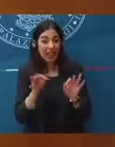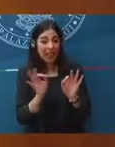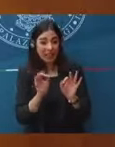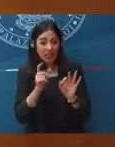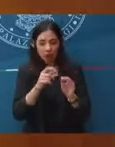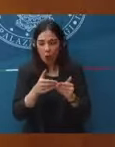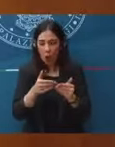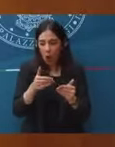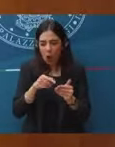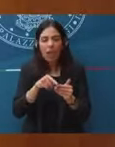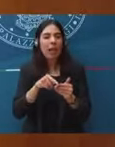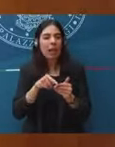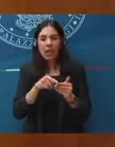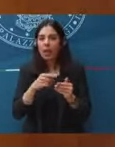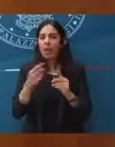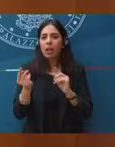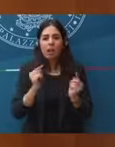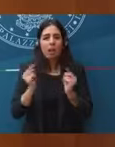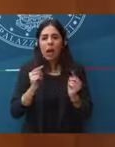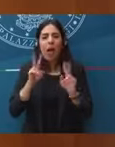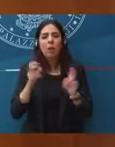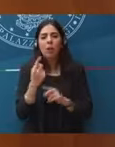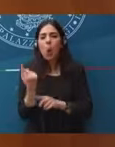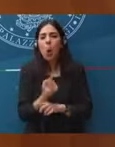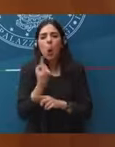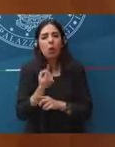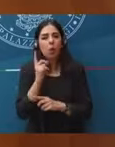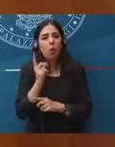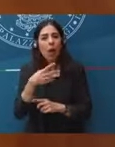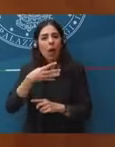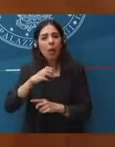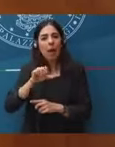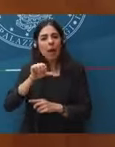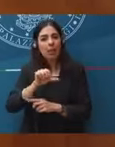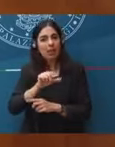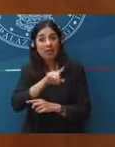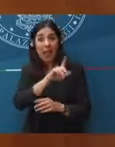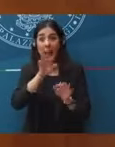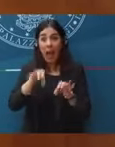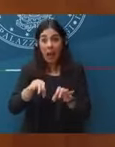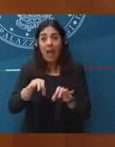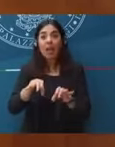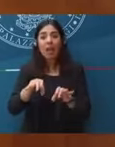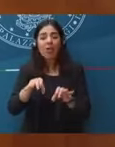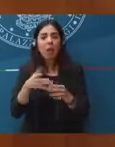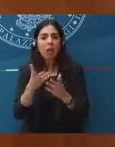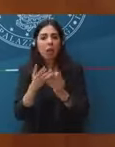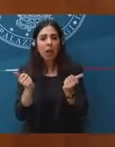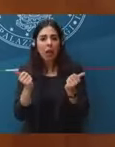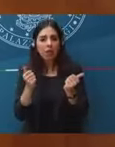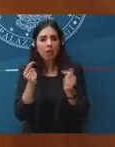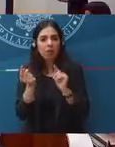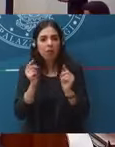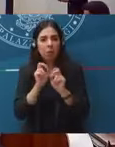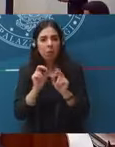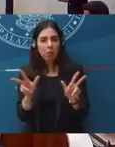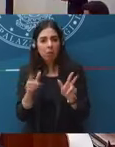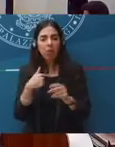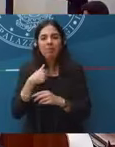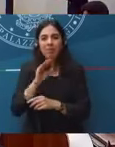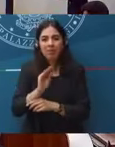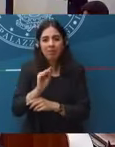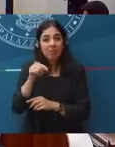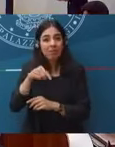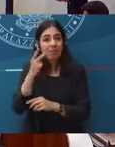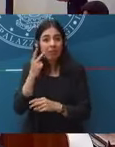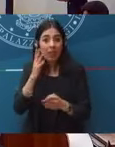MES. Adesso sembra essere sparito. Allora, la mia domanda è, ricorrerà al MES, vista la situazione dei nostri ospedali?